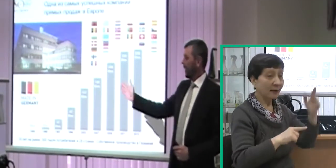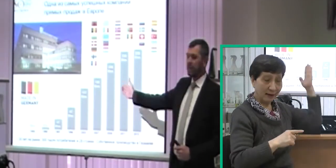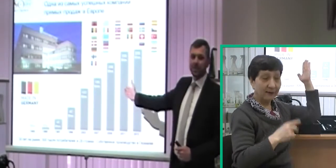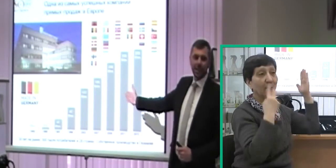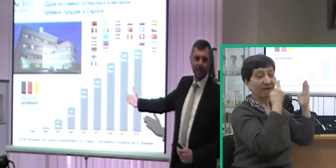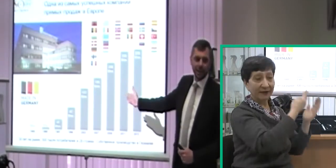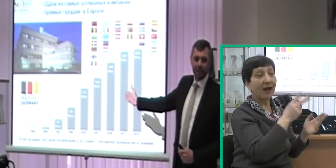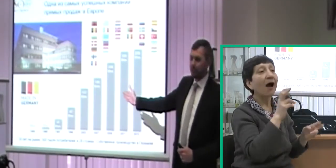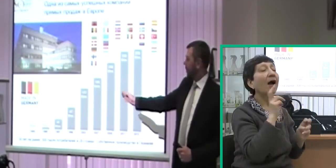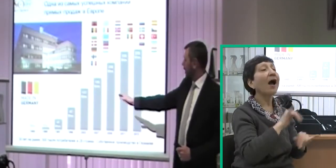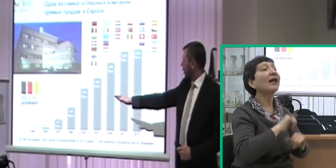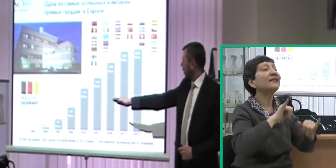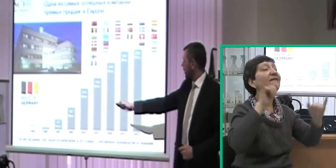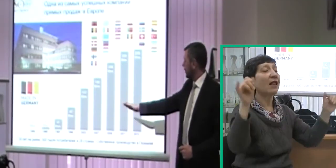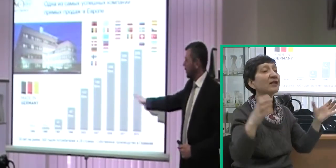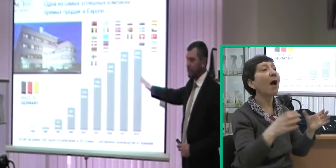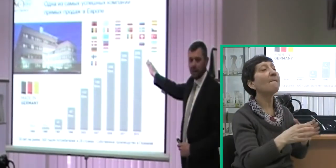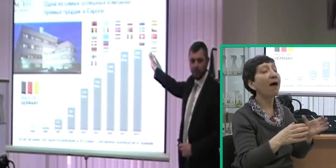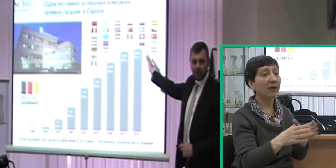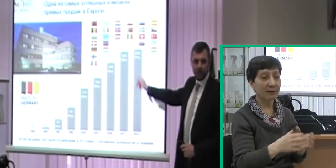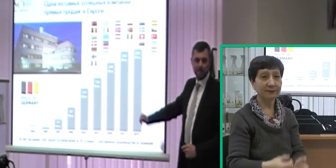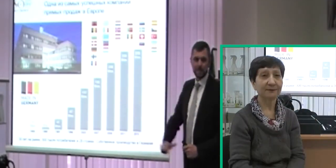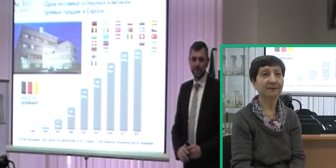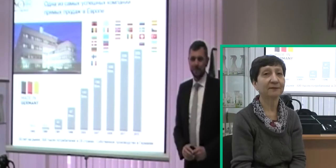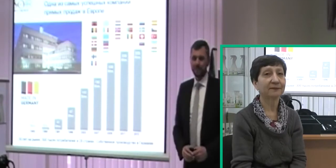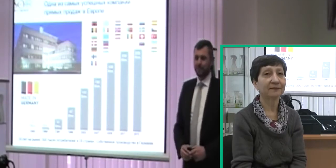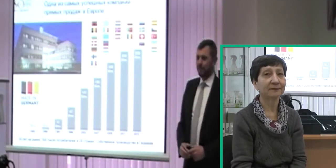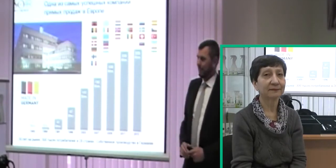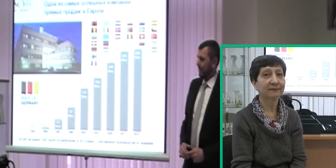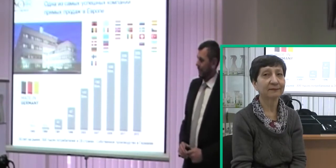Ну вот на этом слайде как раз вы видите, как развивалась компания.